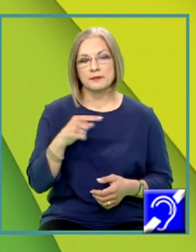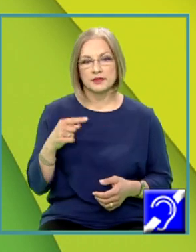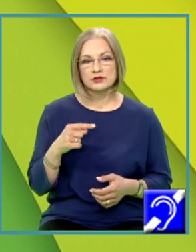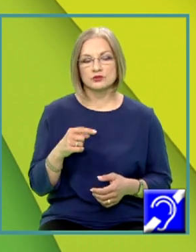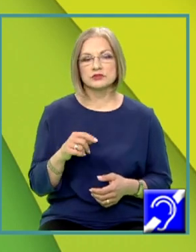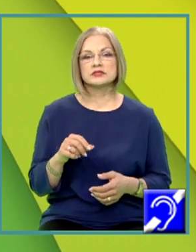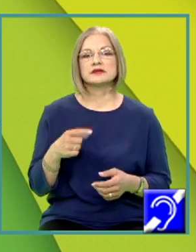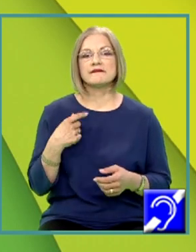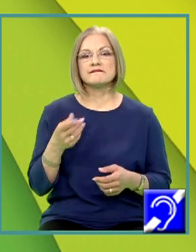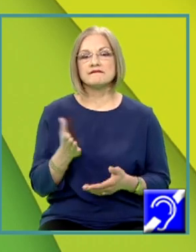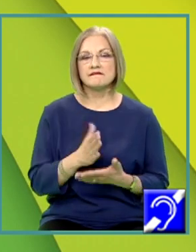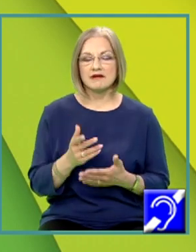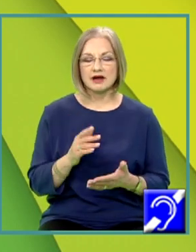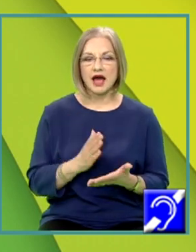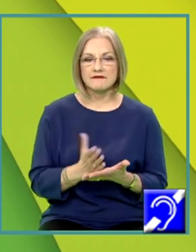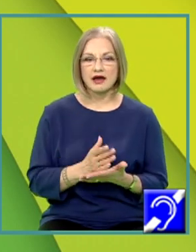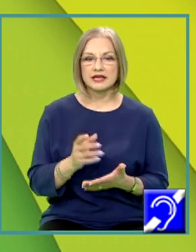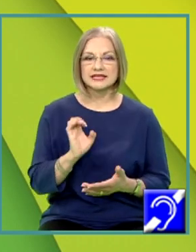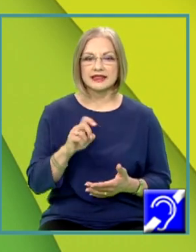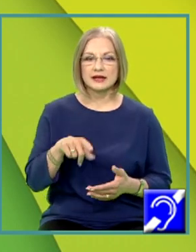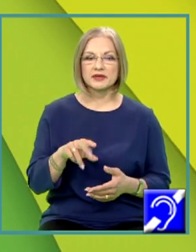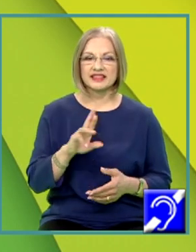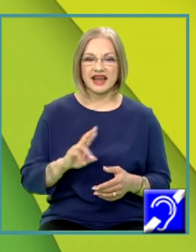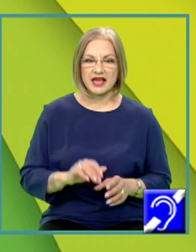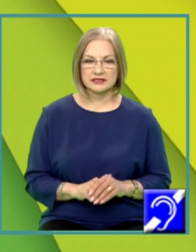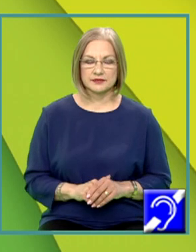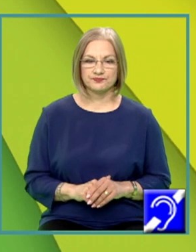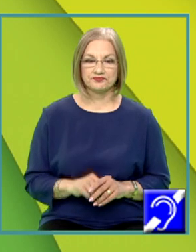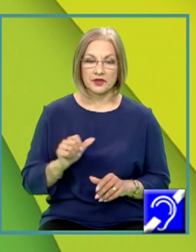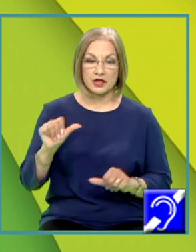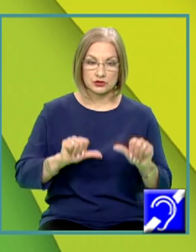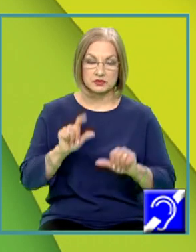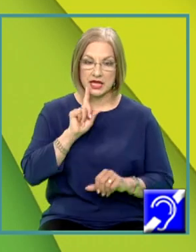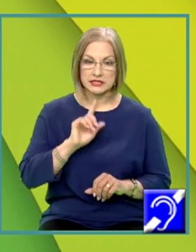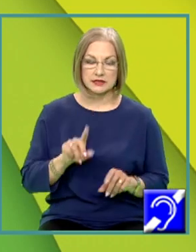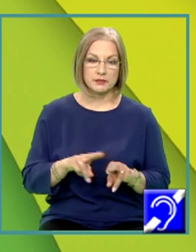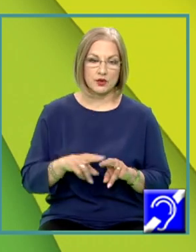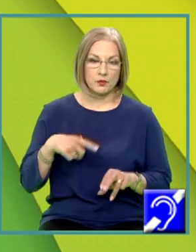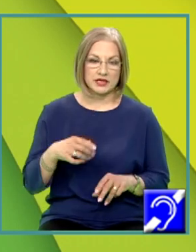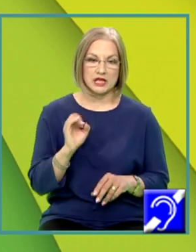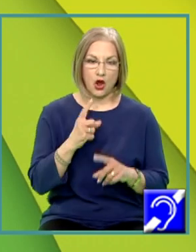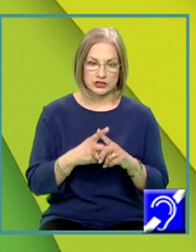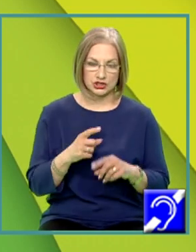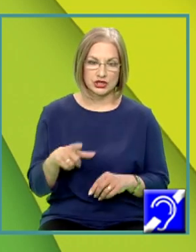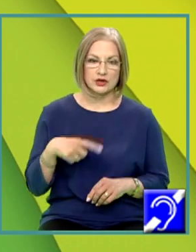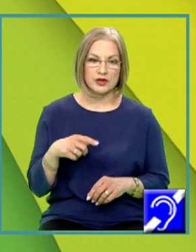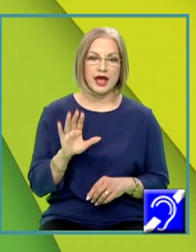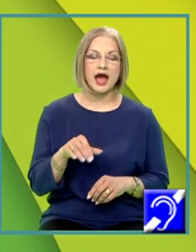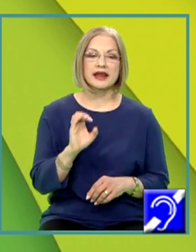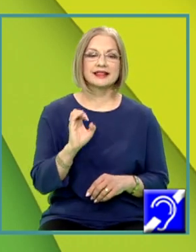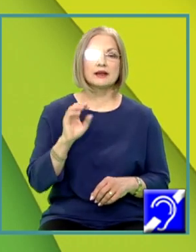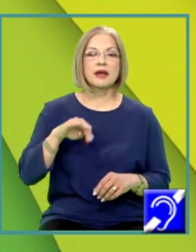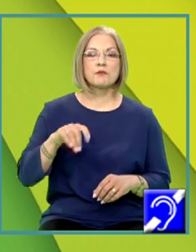variația entalpiei de reacție. Substanțele simple cum este oxigenul au entalpia